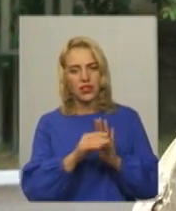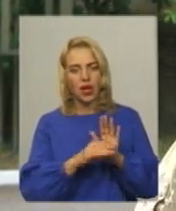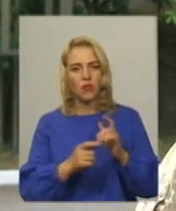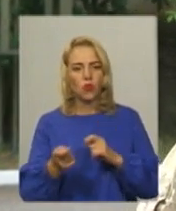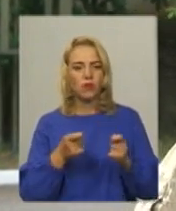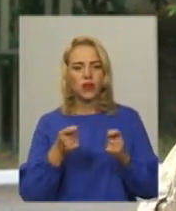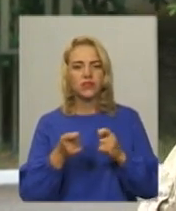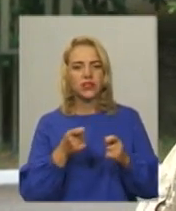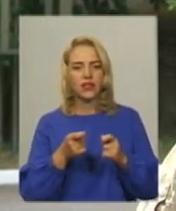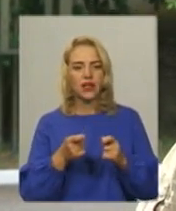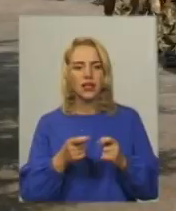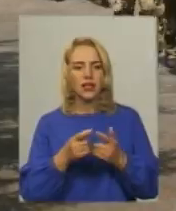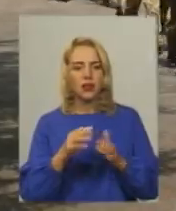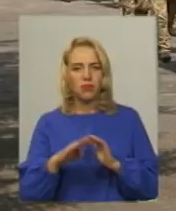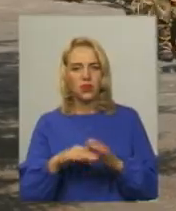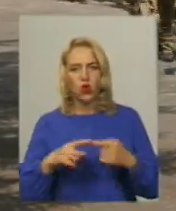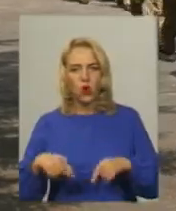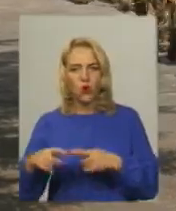підрозділами